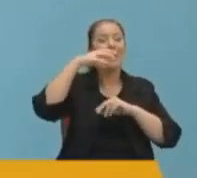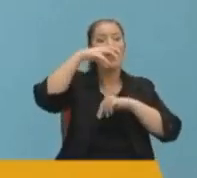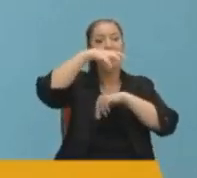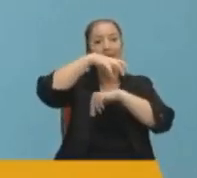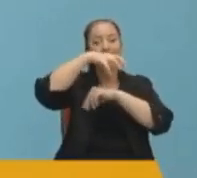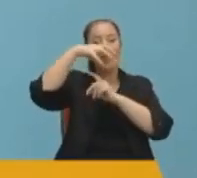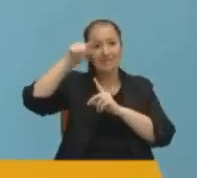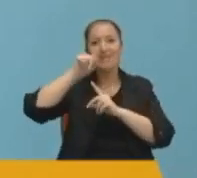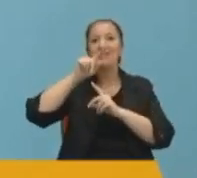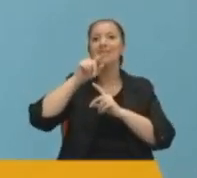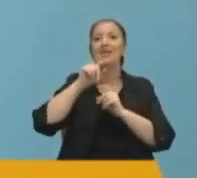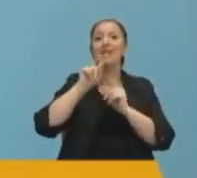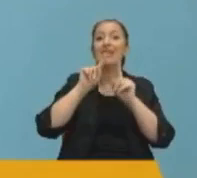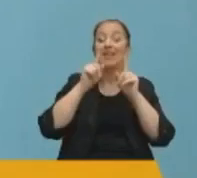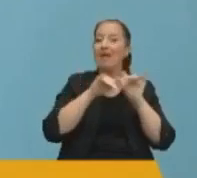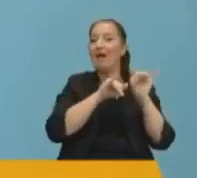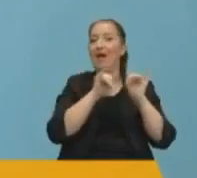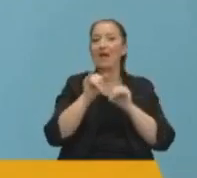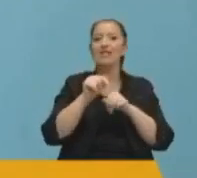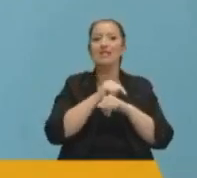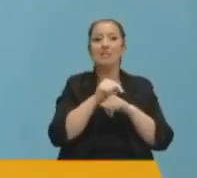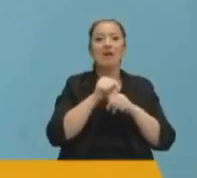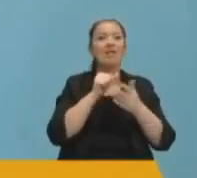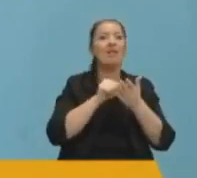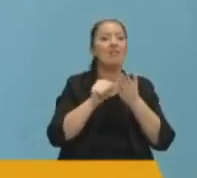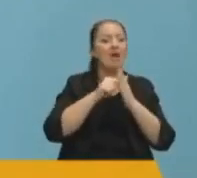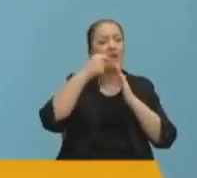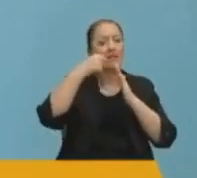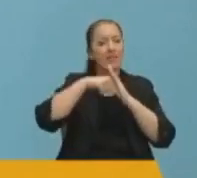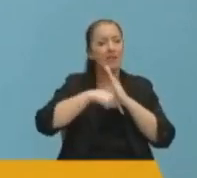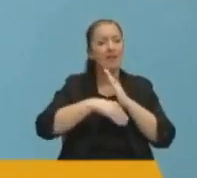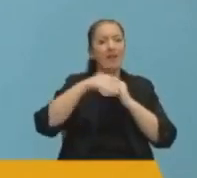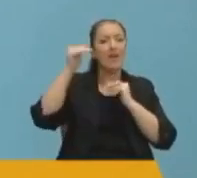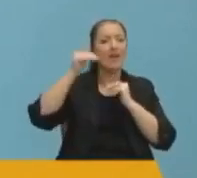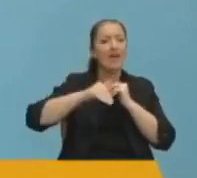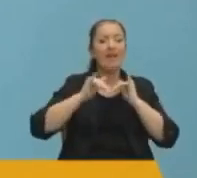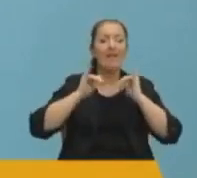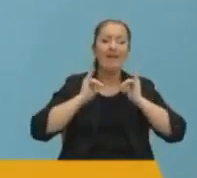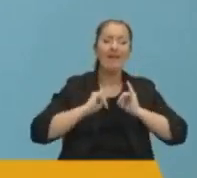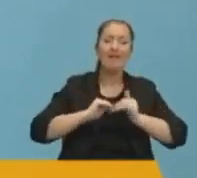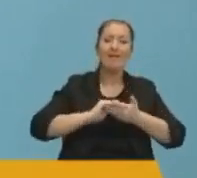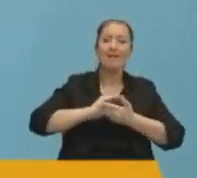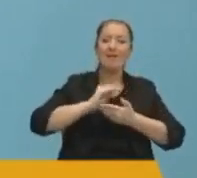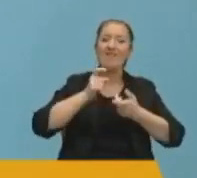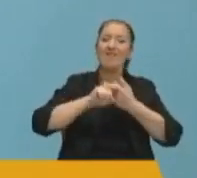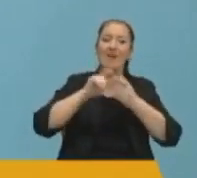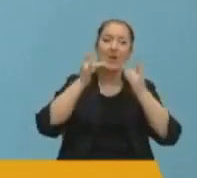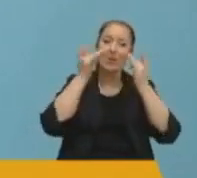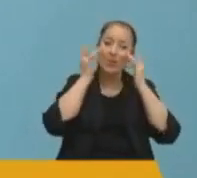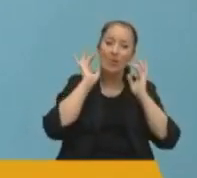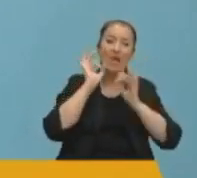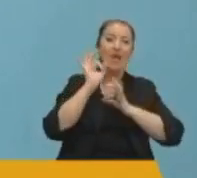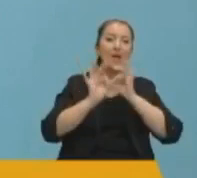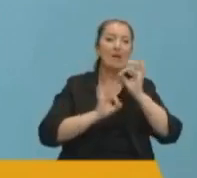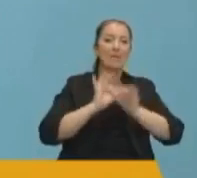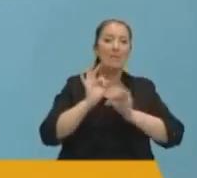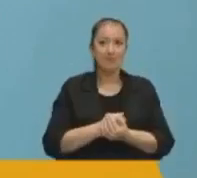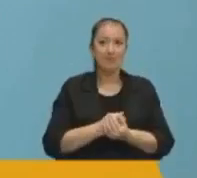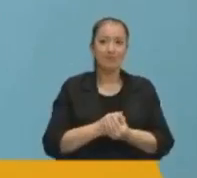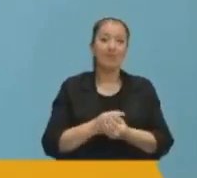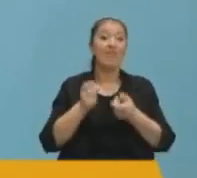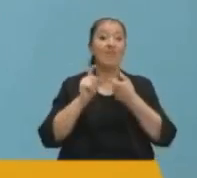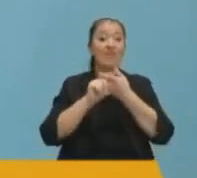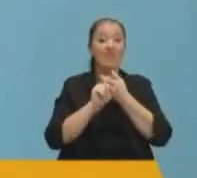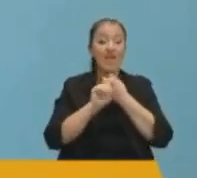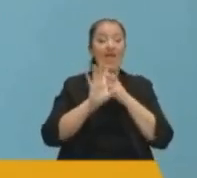yapıları, mimarisi değil, aynı zamanda tarihin derinliklerinden gelen manevi birikimi ve kültürel mirası da bu mülke dahildir.